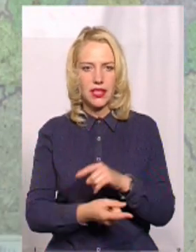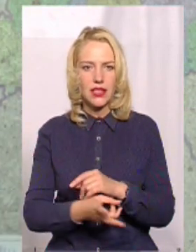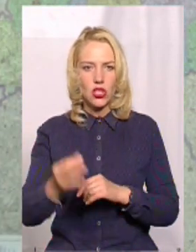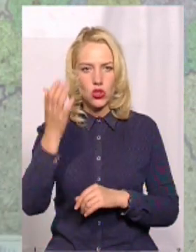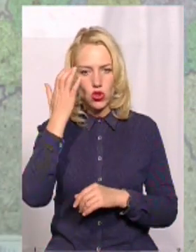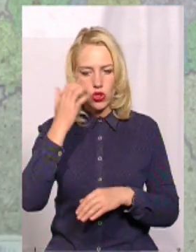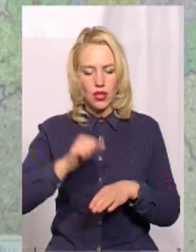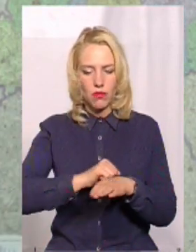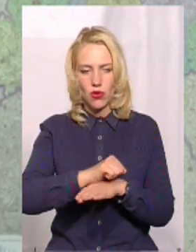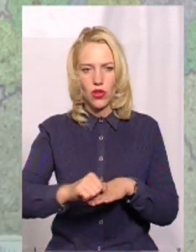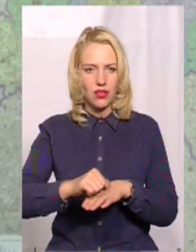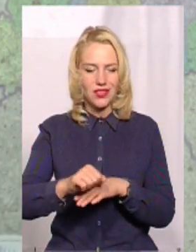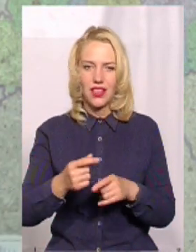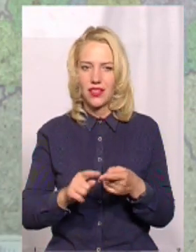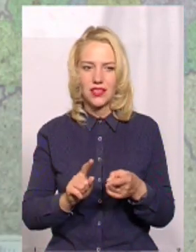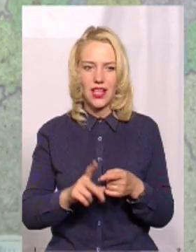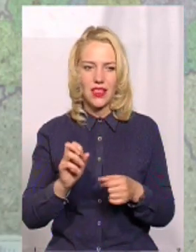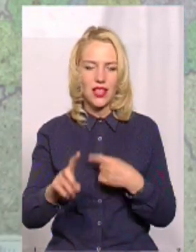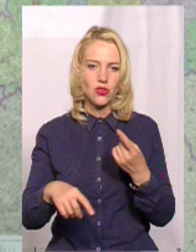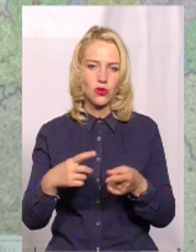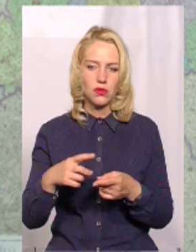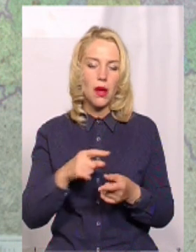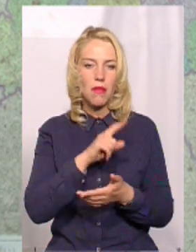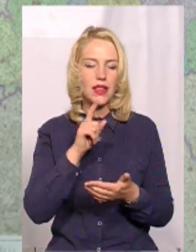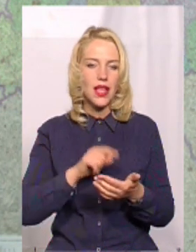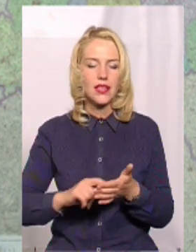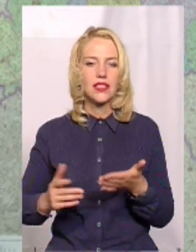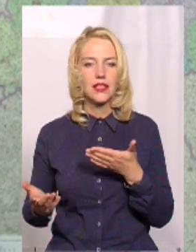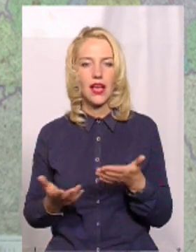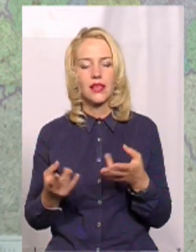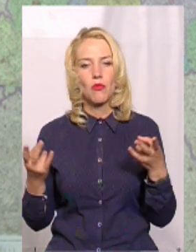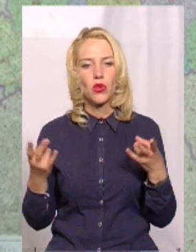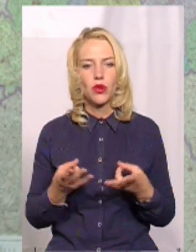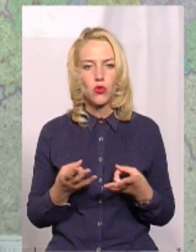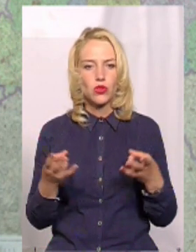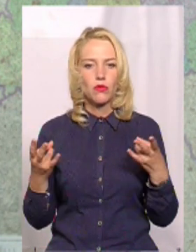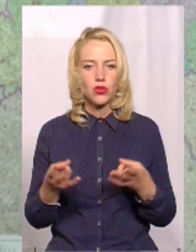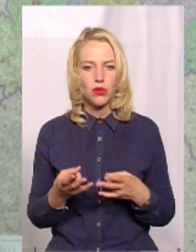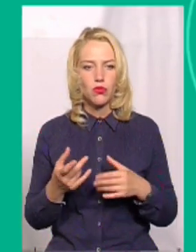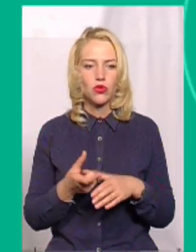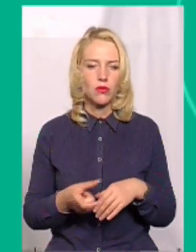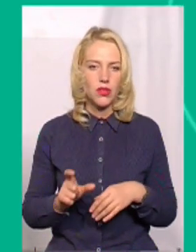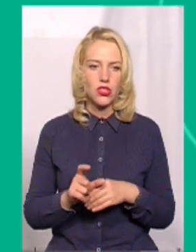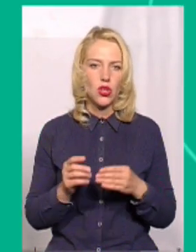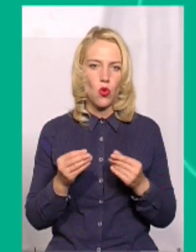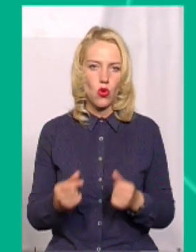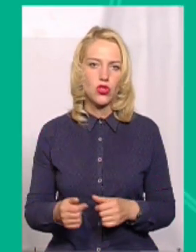покриття. Це вже наступні питання, які потребують більших коштів.